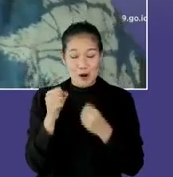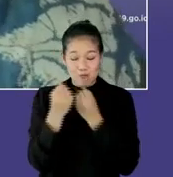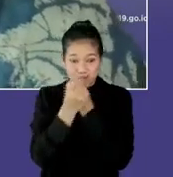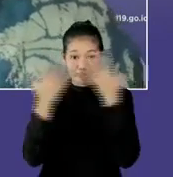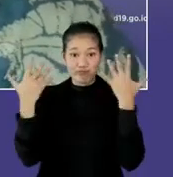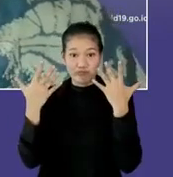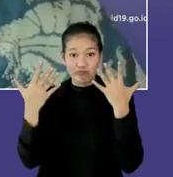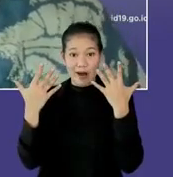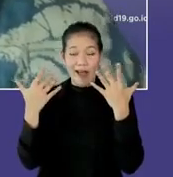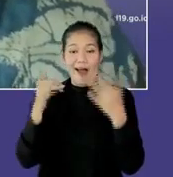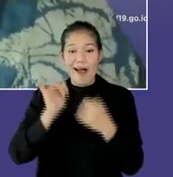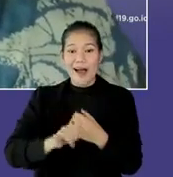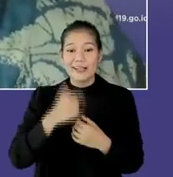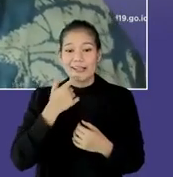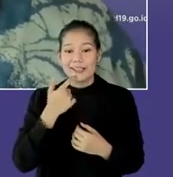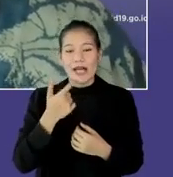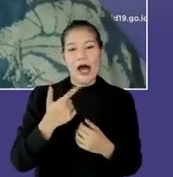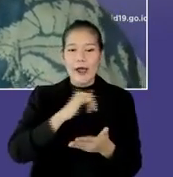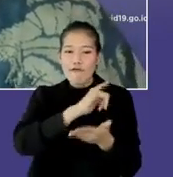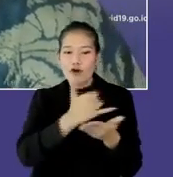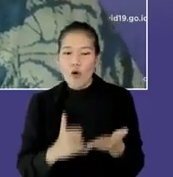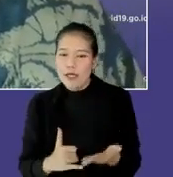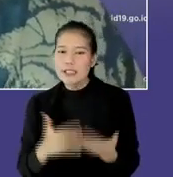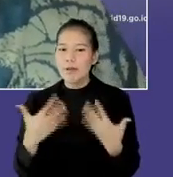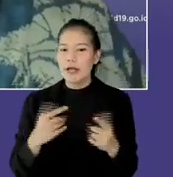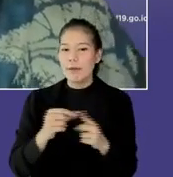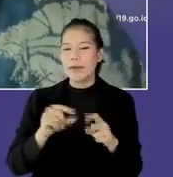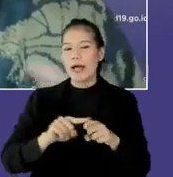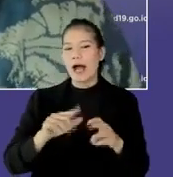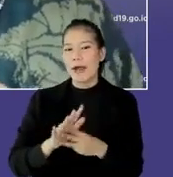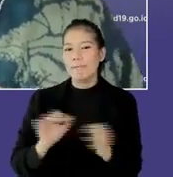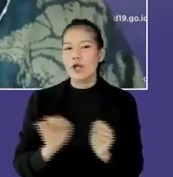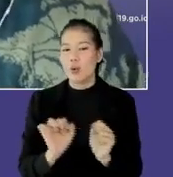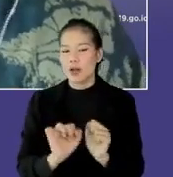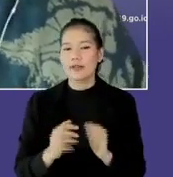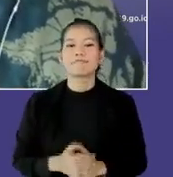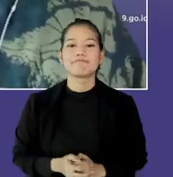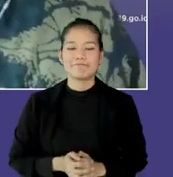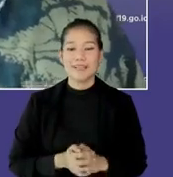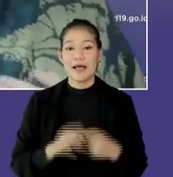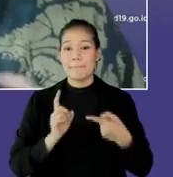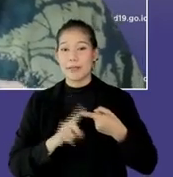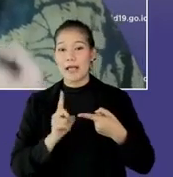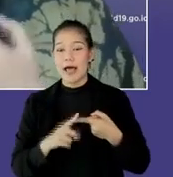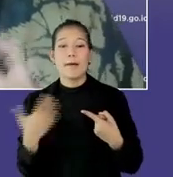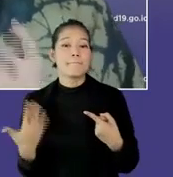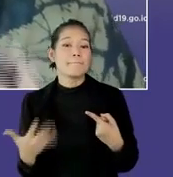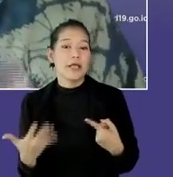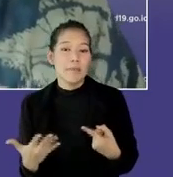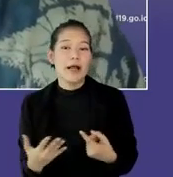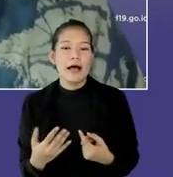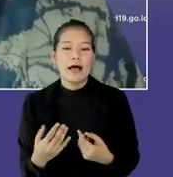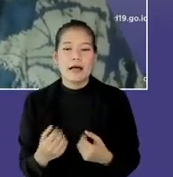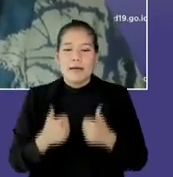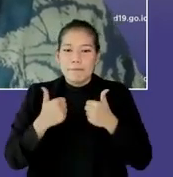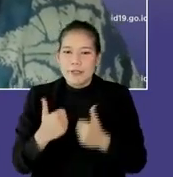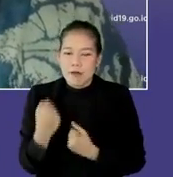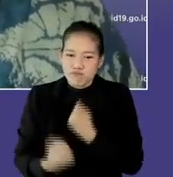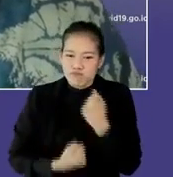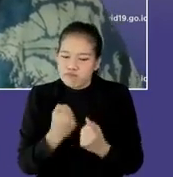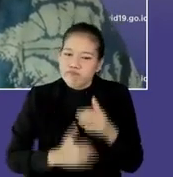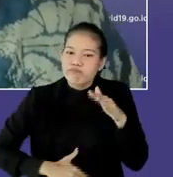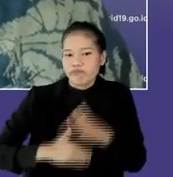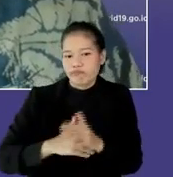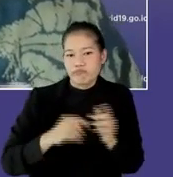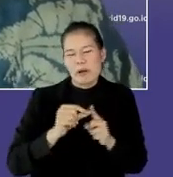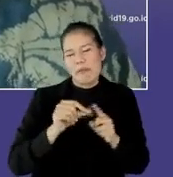pelajarannya nih, dari pelaksanaan PPKM darurat dan level 4. Yang pertama adalah, bagaimana kita mampu mengoptimalisasi kebijakan